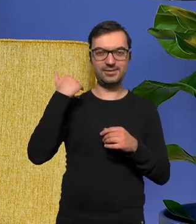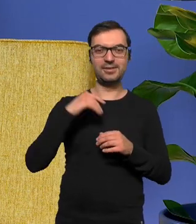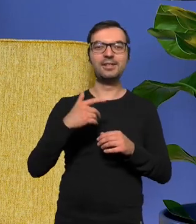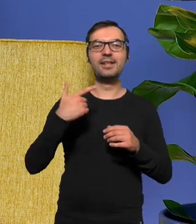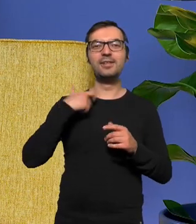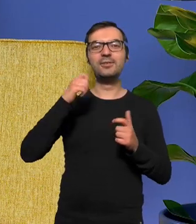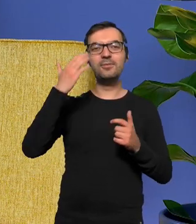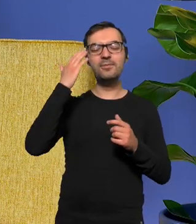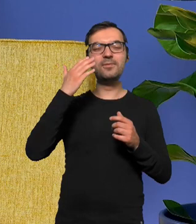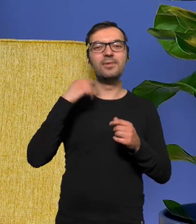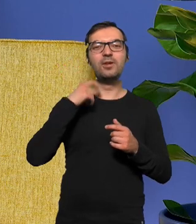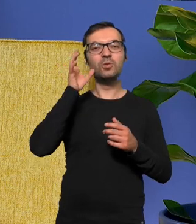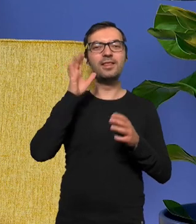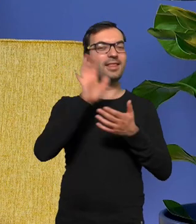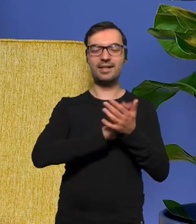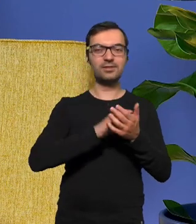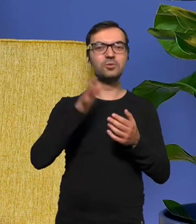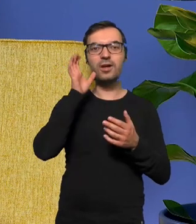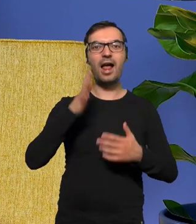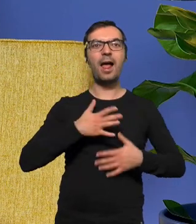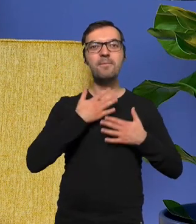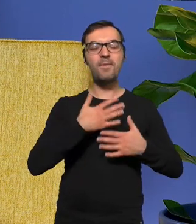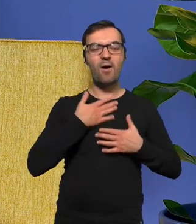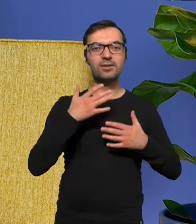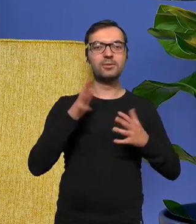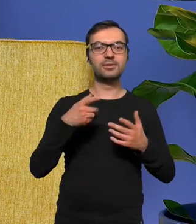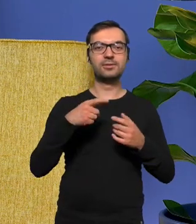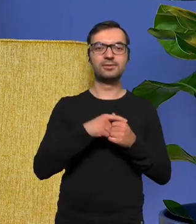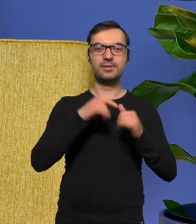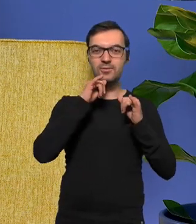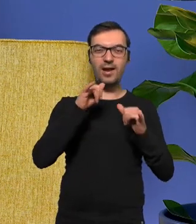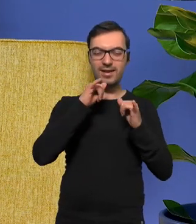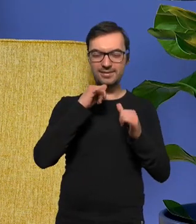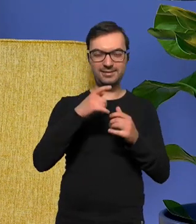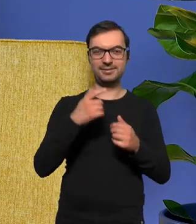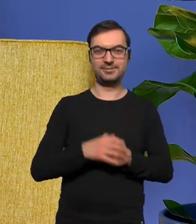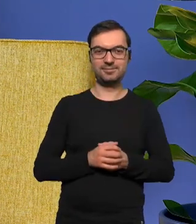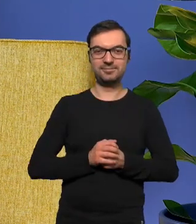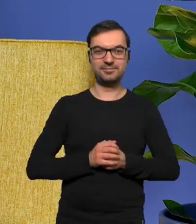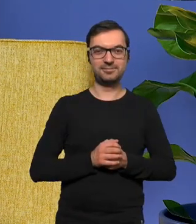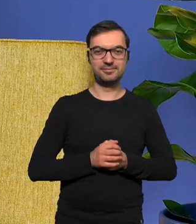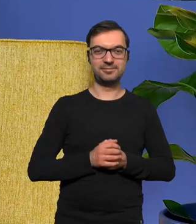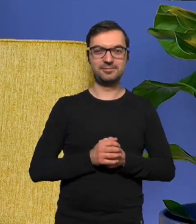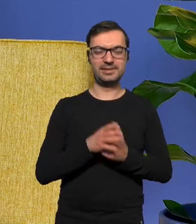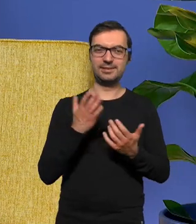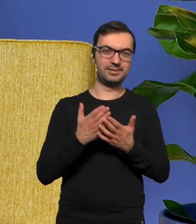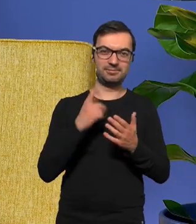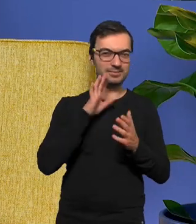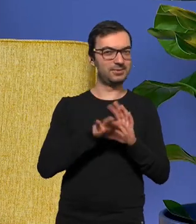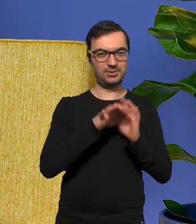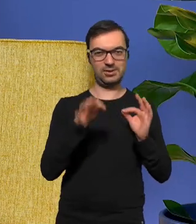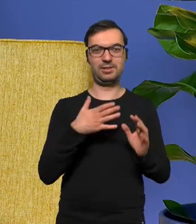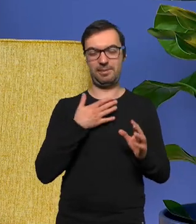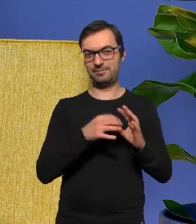to jednak no nie słuchałem tekstów słuchałem tych emocji które się dzieją w tych nie i chyba to dalej